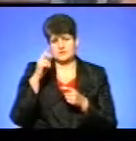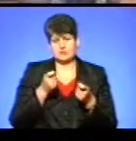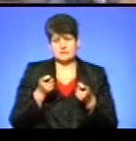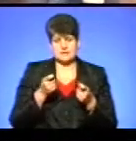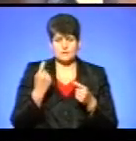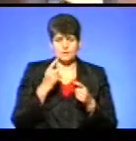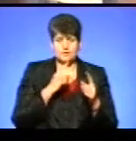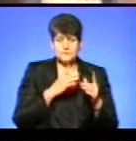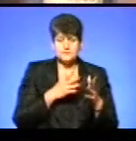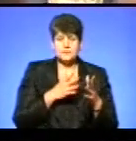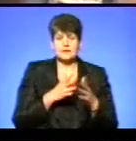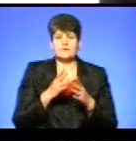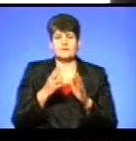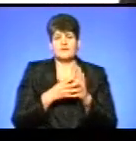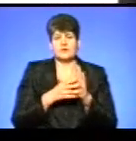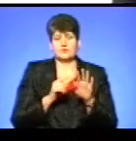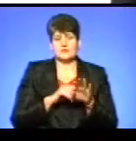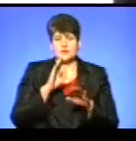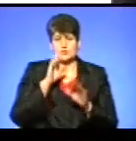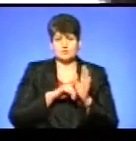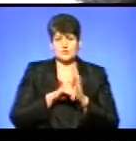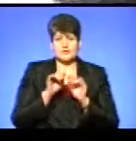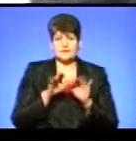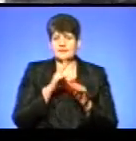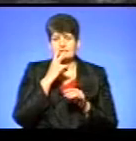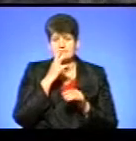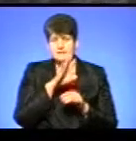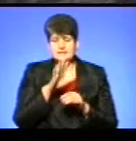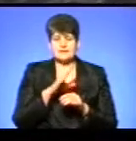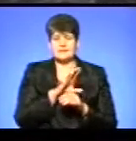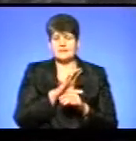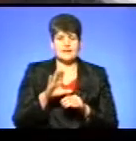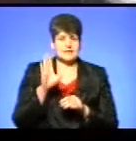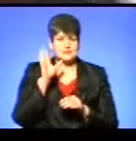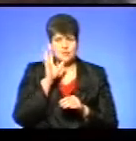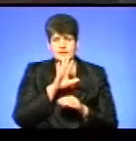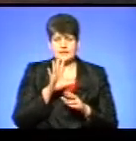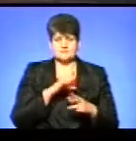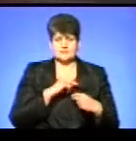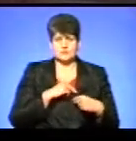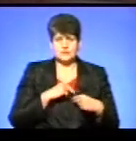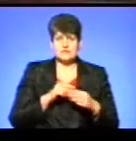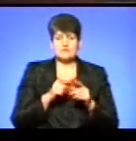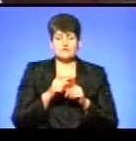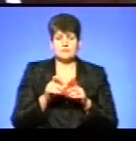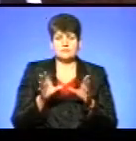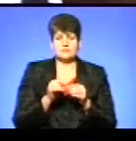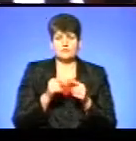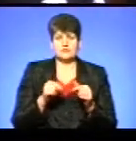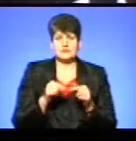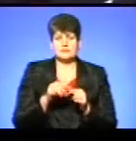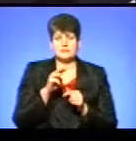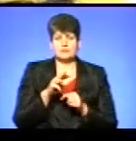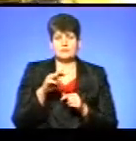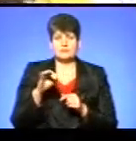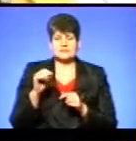О 9-й ранку під обласною радою розпочинається акція «Не дивись, не слухай, не співпрацюй». За словами співорганізатора акції Миколи Мисака,